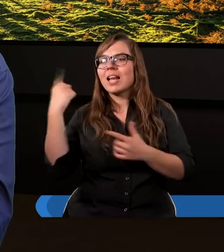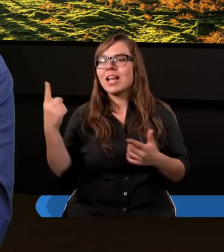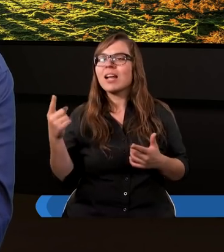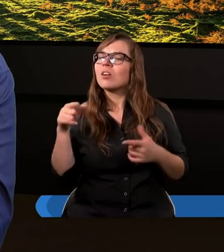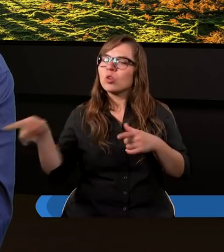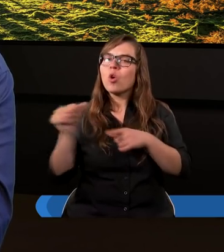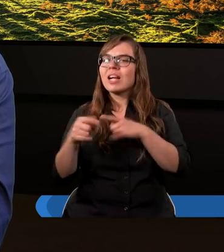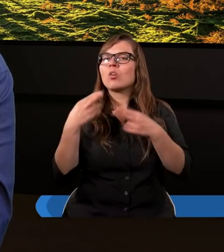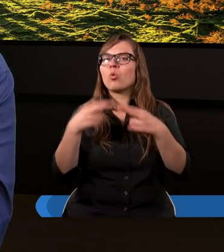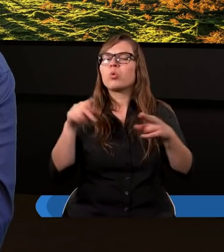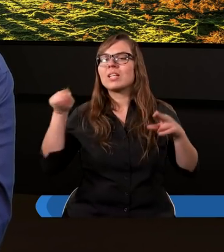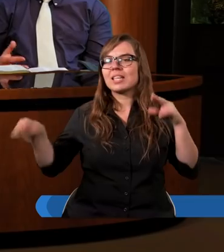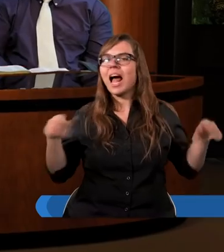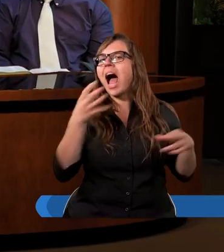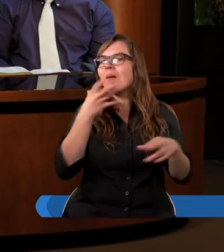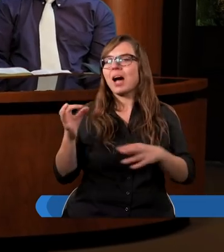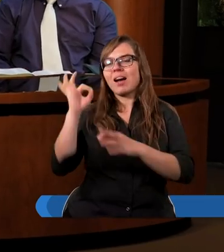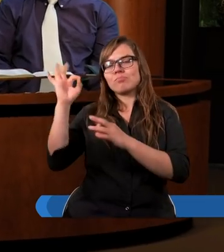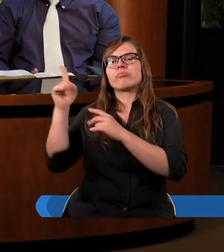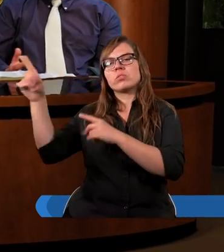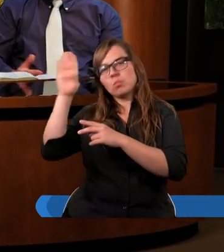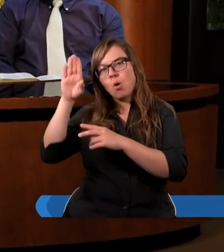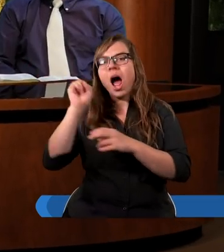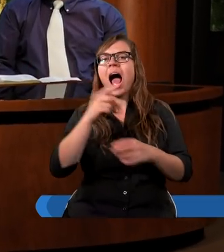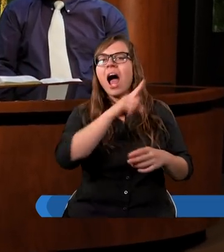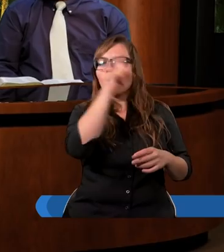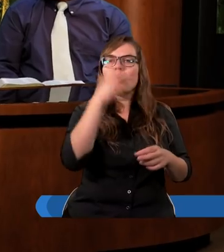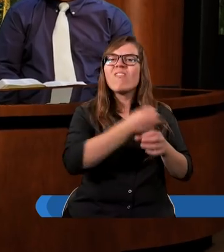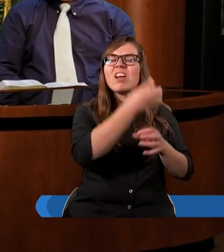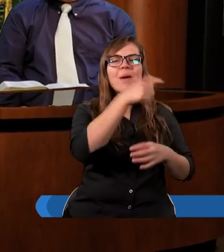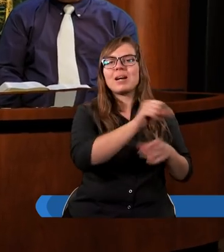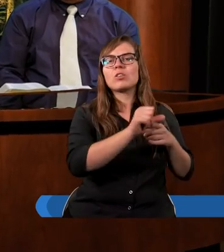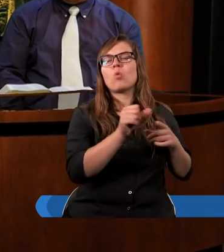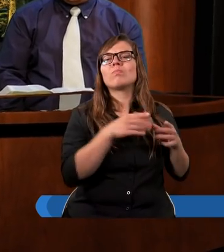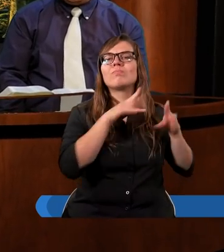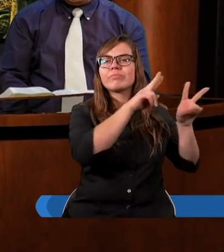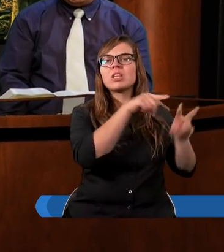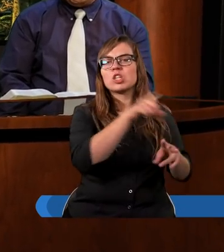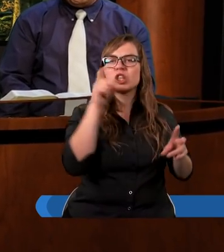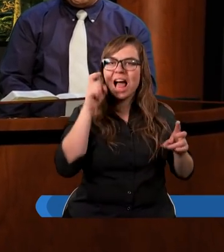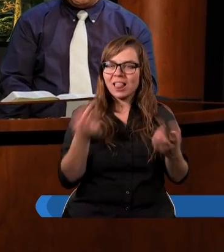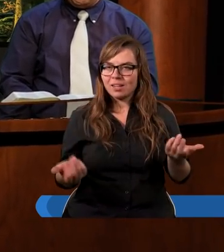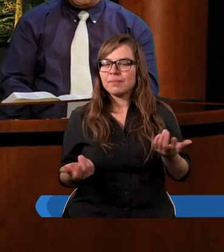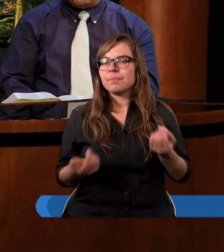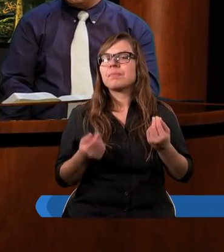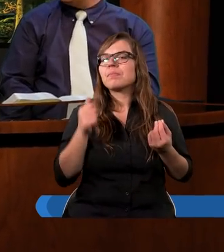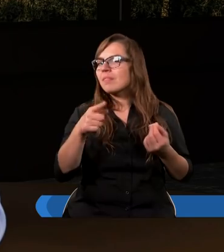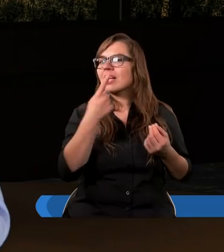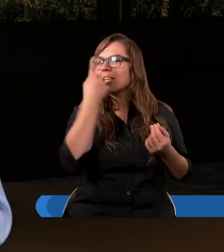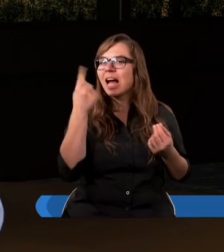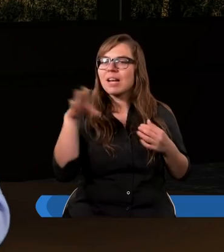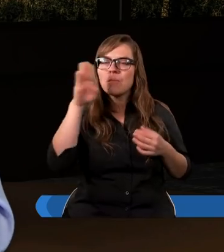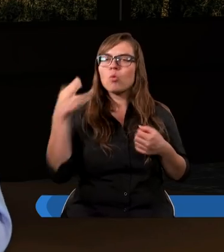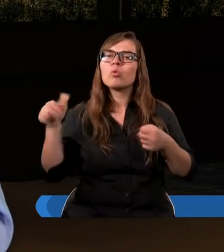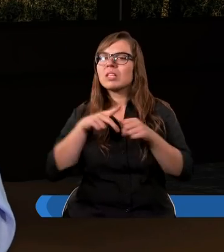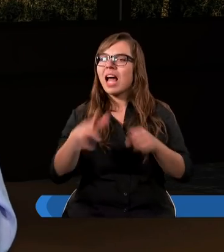i ten Bóg jest jedynym Bogiem, któremu należy się chwała. Tak, że to jest jedyny Bóg i również